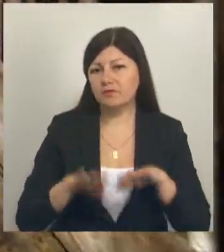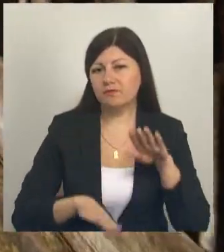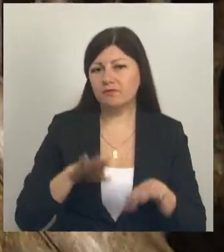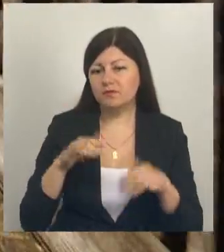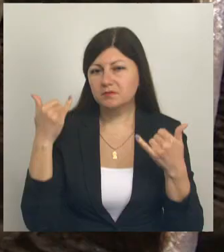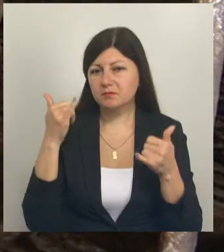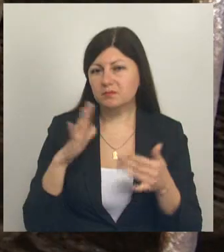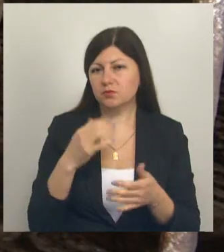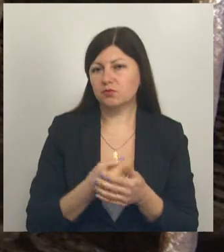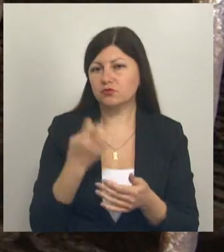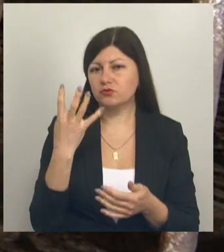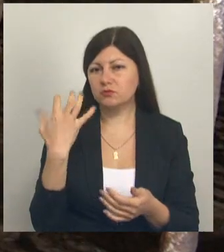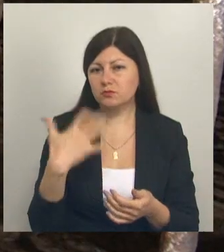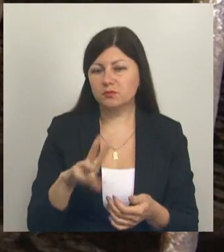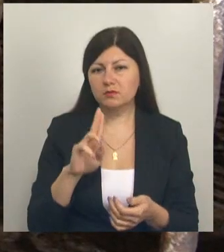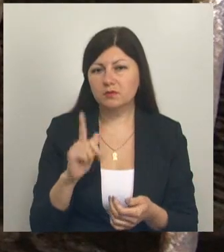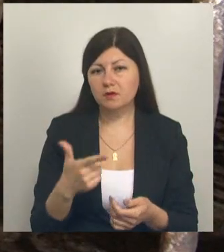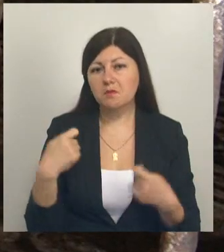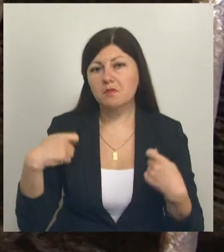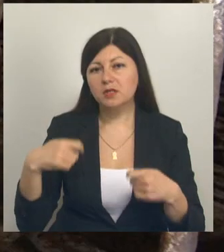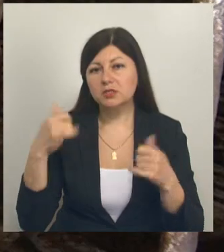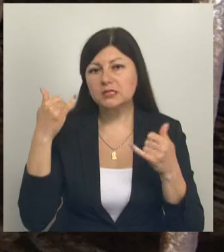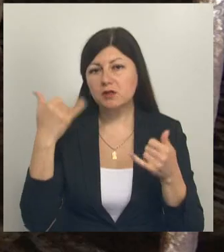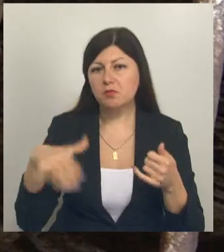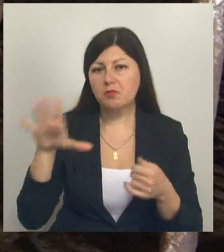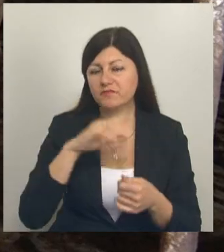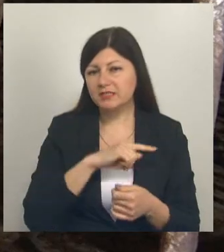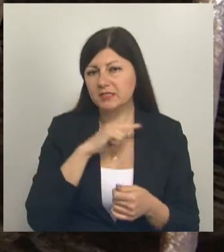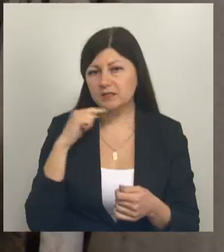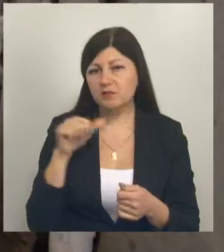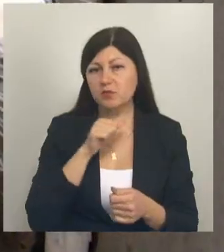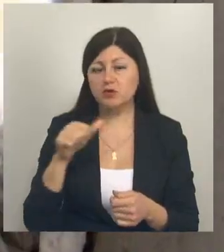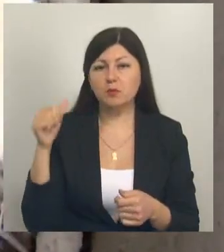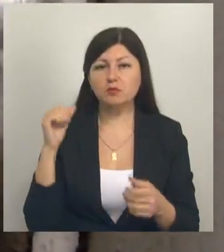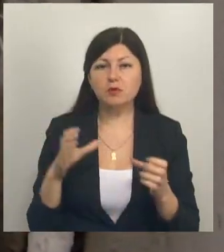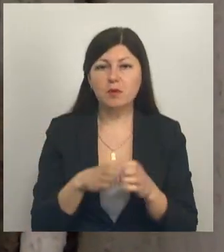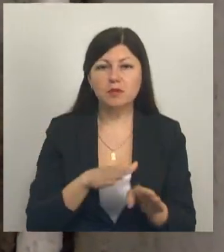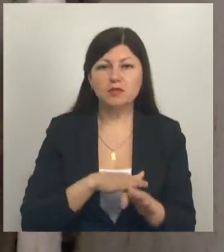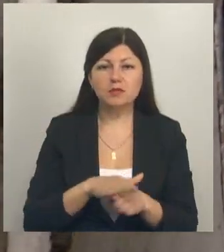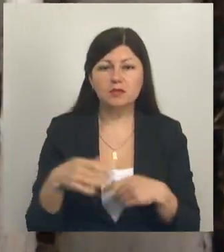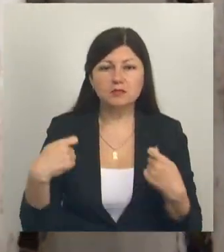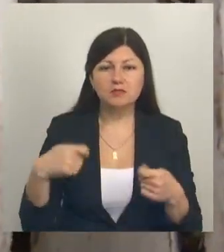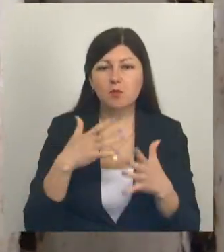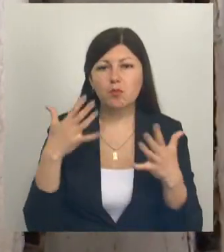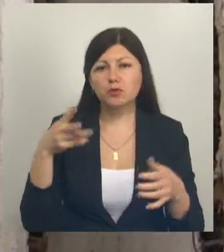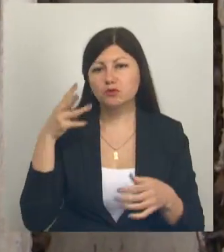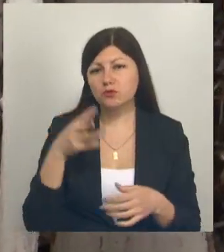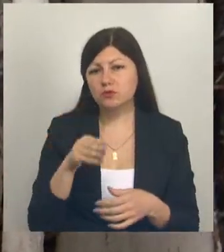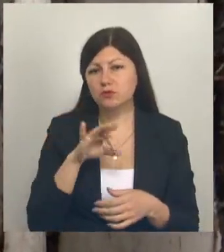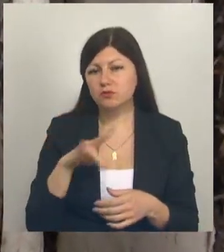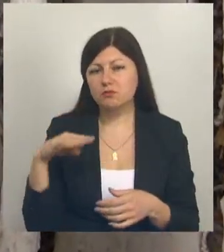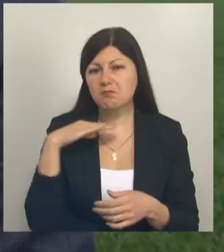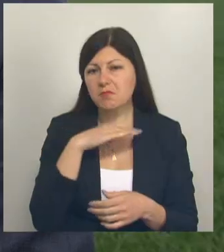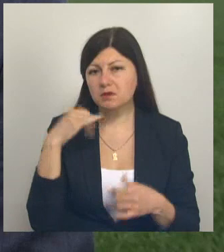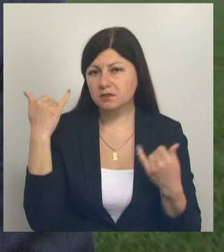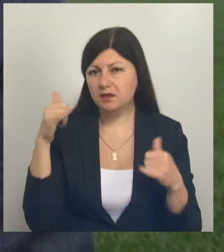килограммов. Продают губкинскую телятину по всей России. В прошлом году компания реализовала более трёх тысяч тонн мяса